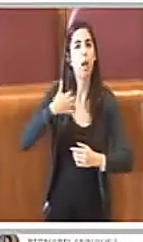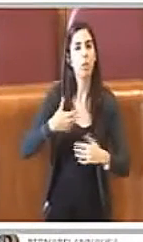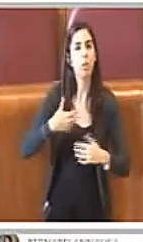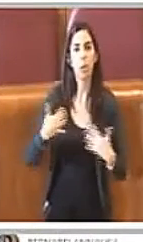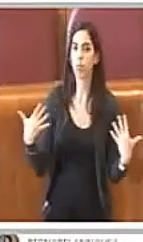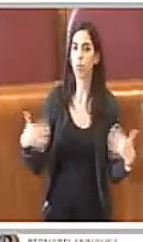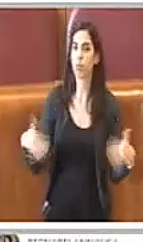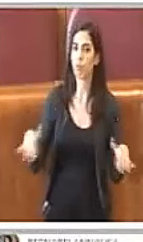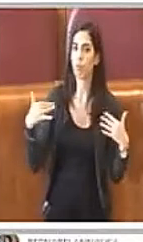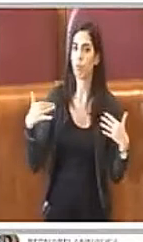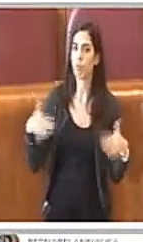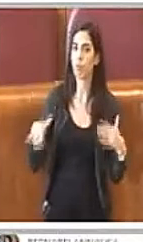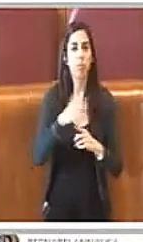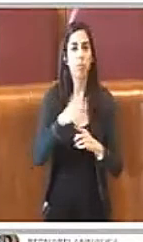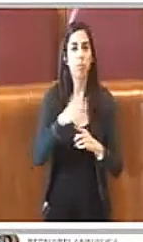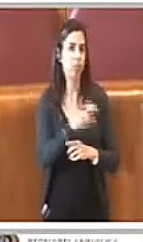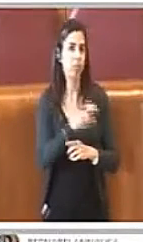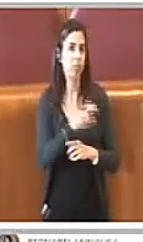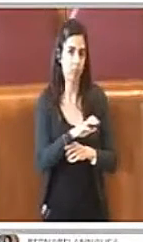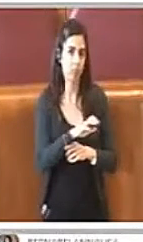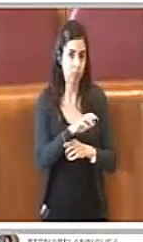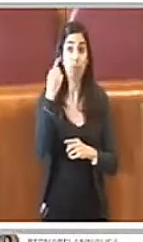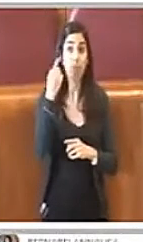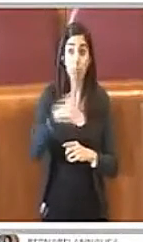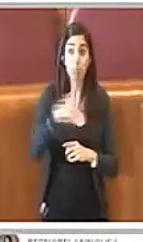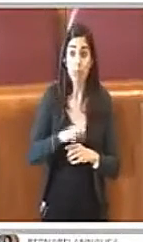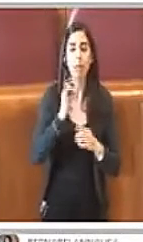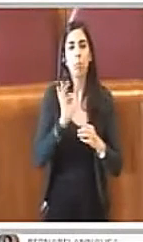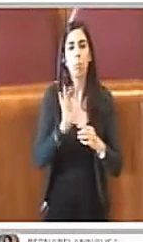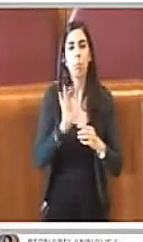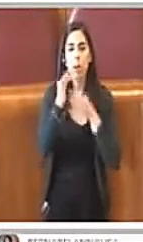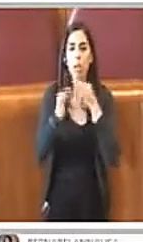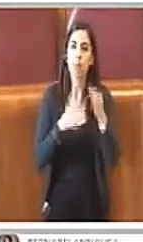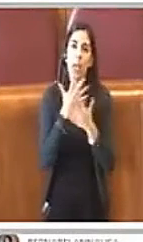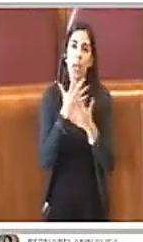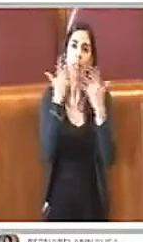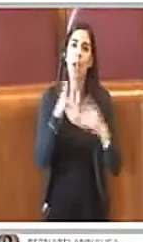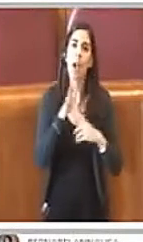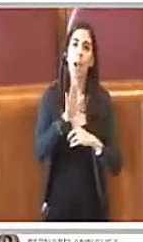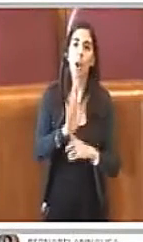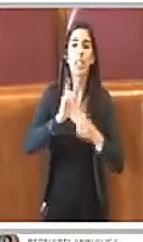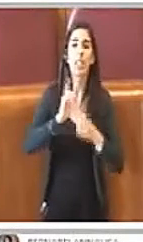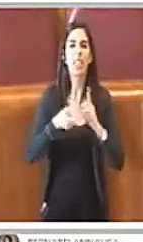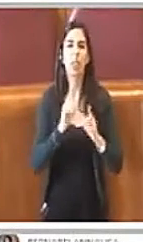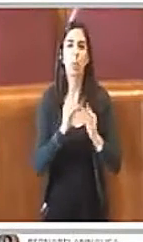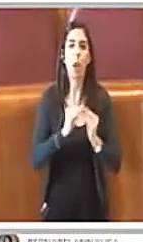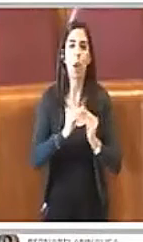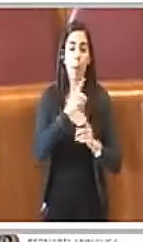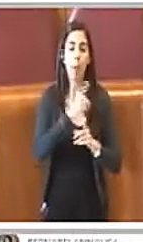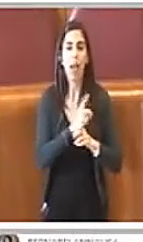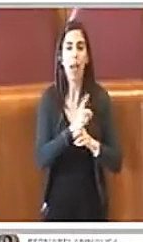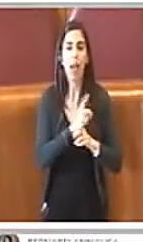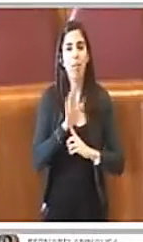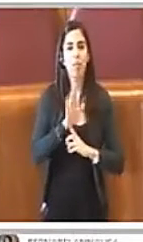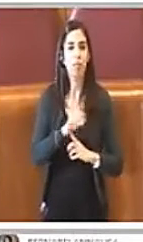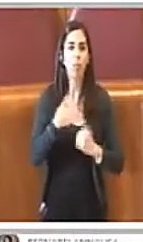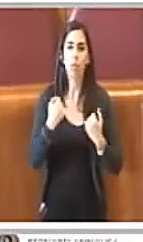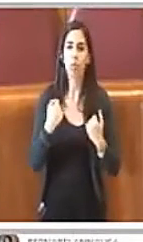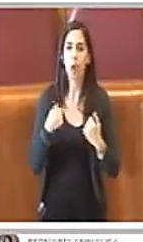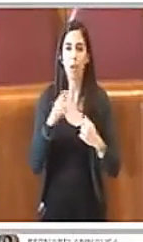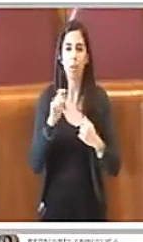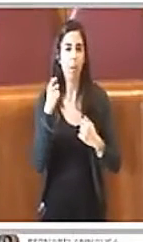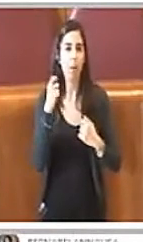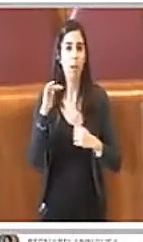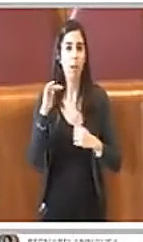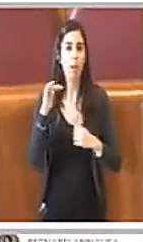Esso descrive la retorica della dittatura che deve apparire forte e vincente, quasi a voler